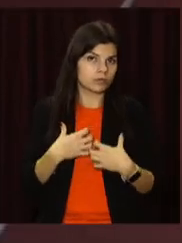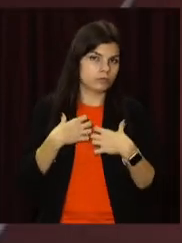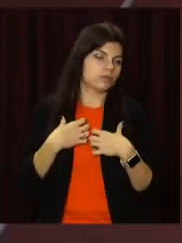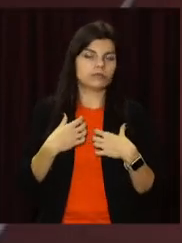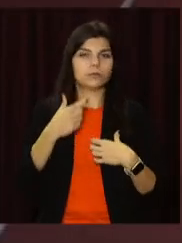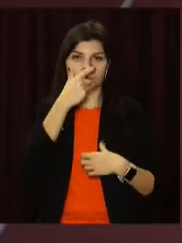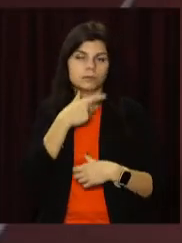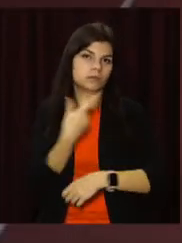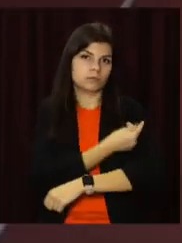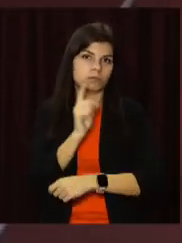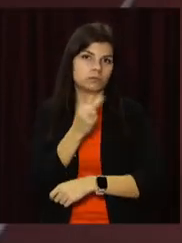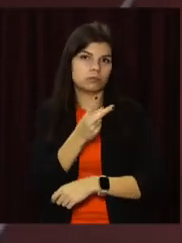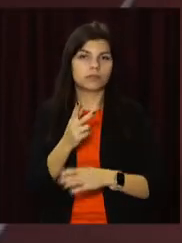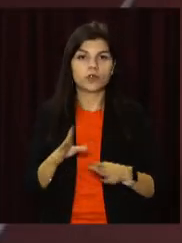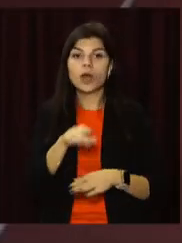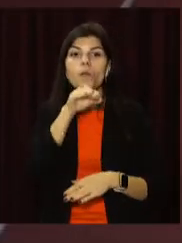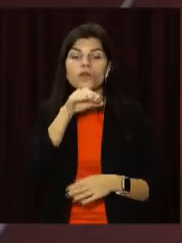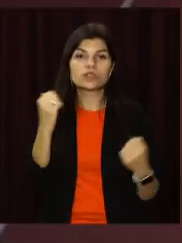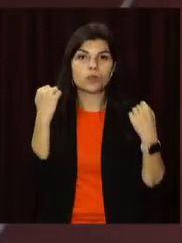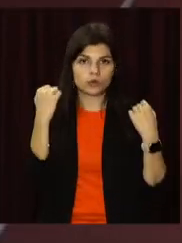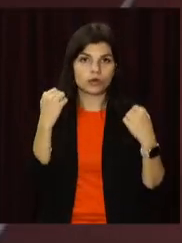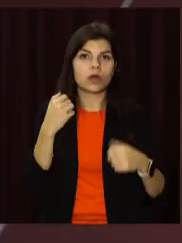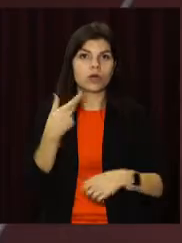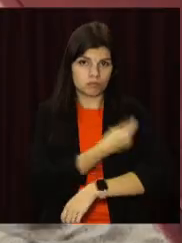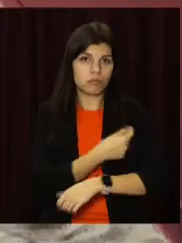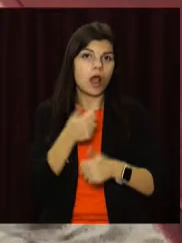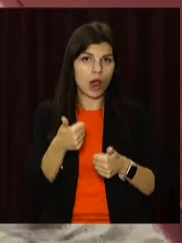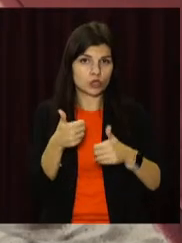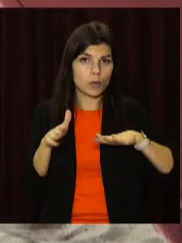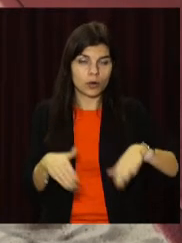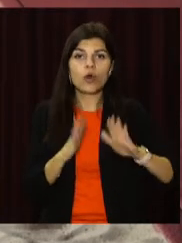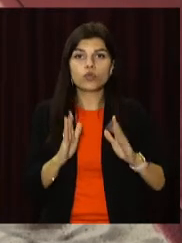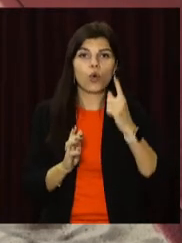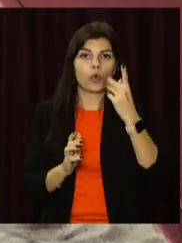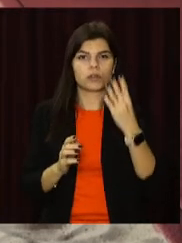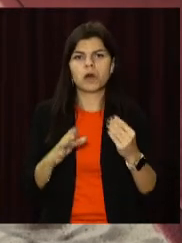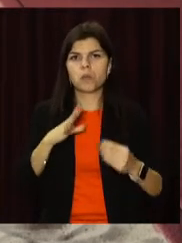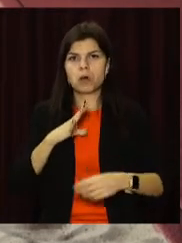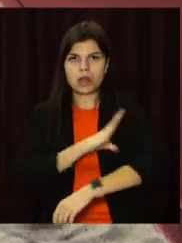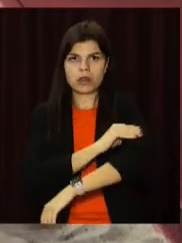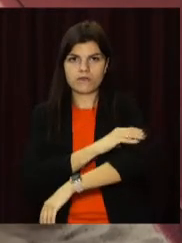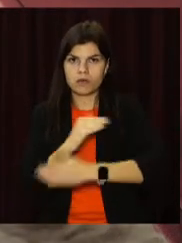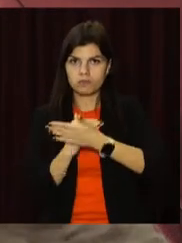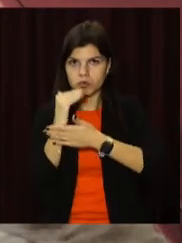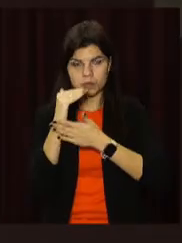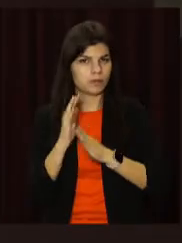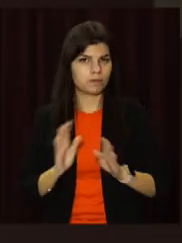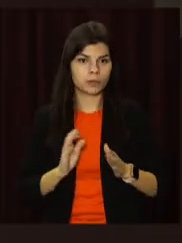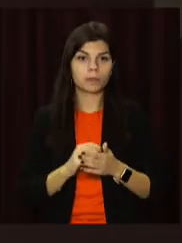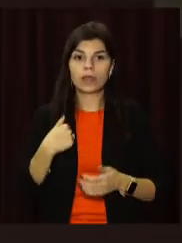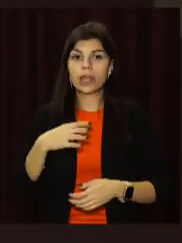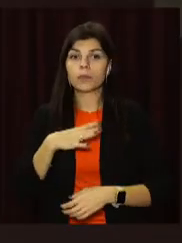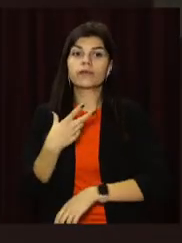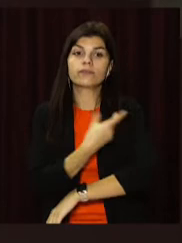Щеплення обидва рази професійна спортсменка перенесла добре. Лише одного дня піднявся тиск, згадує Інна. Я зробила